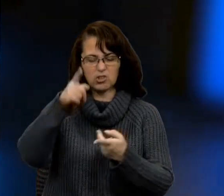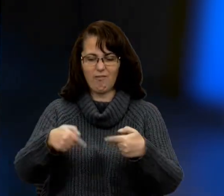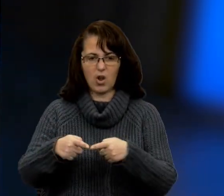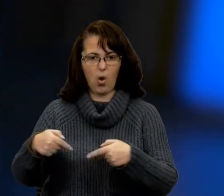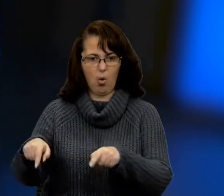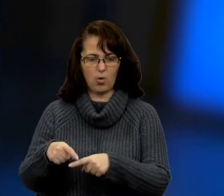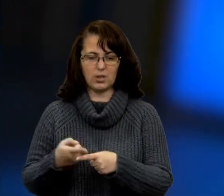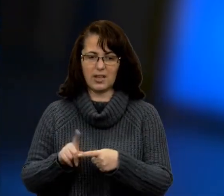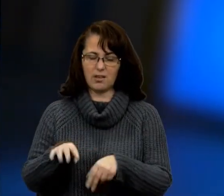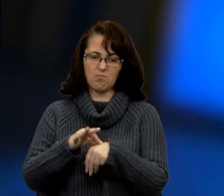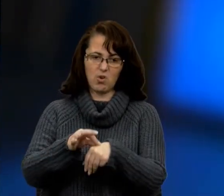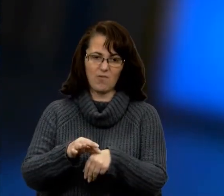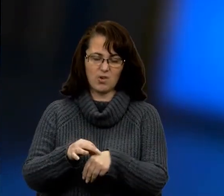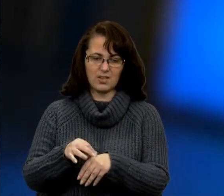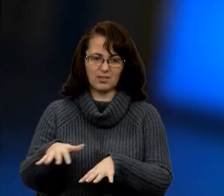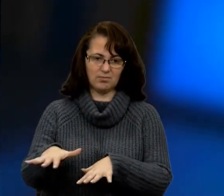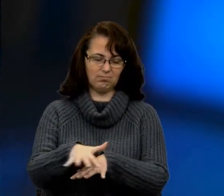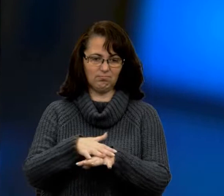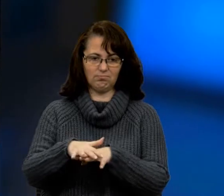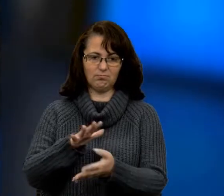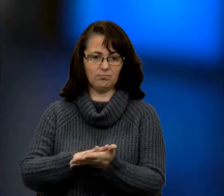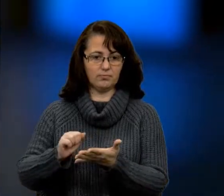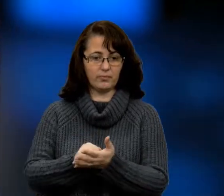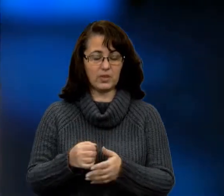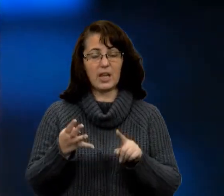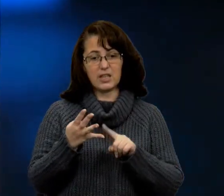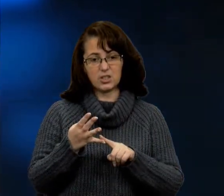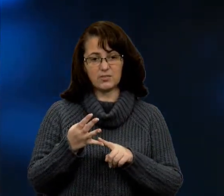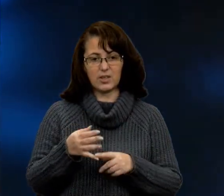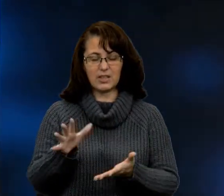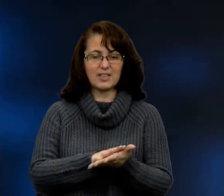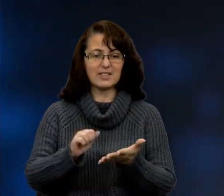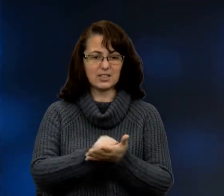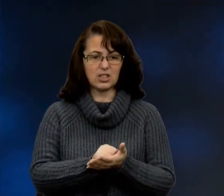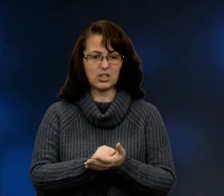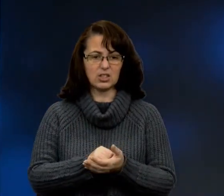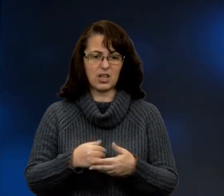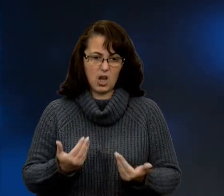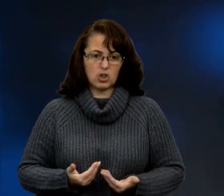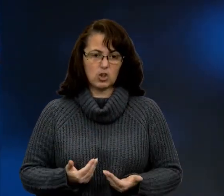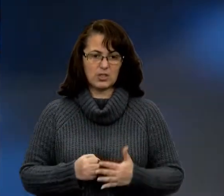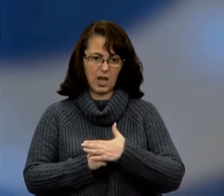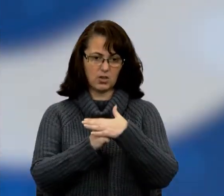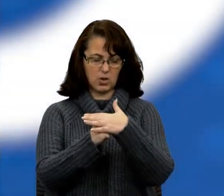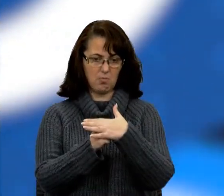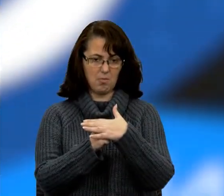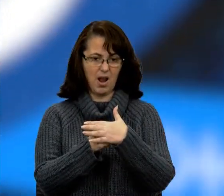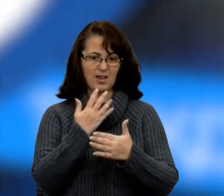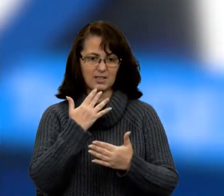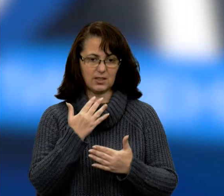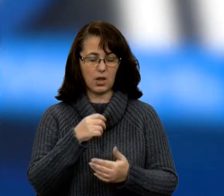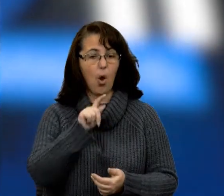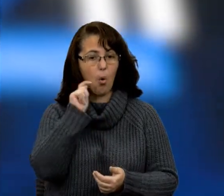геноцид. І нарешті – це знищення соціальної бази націй. І ясно, що українська